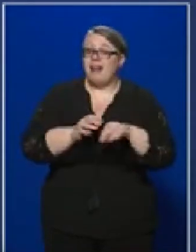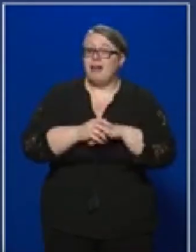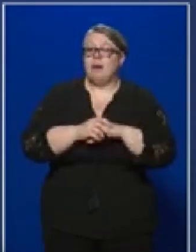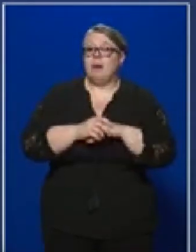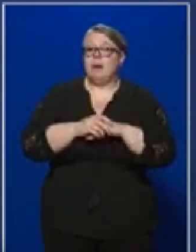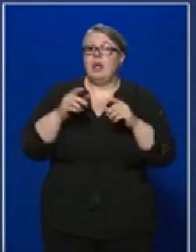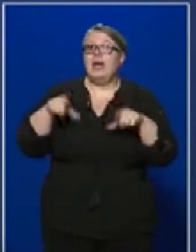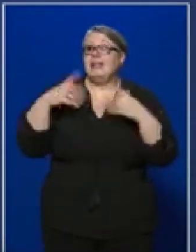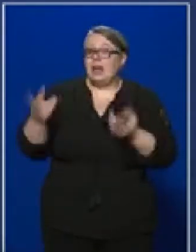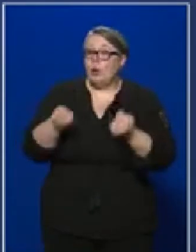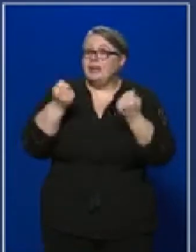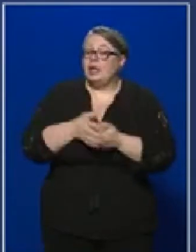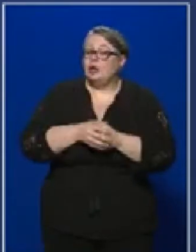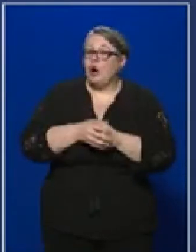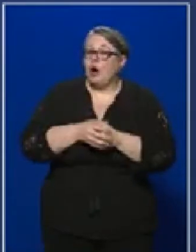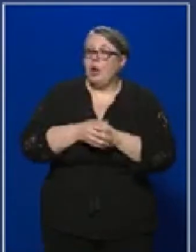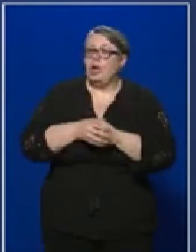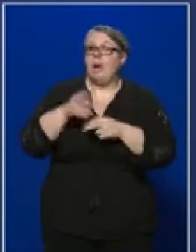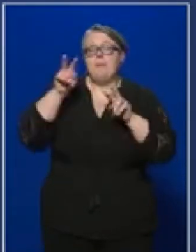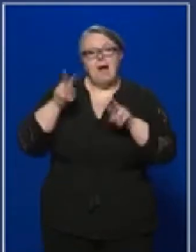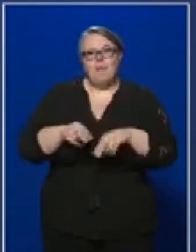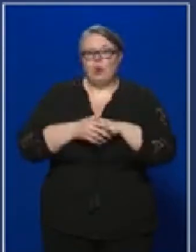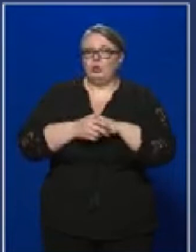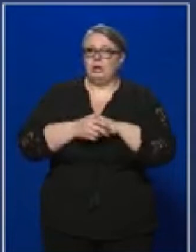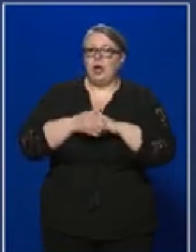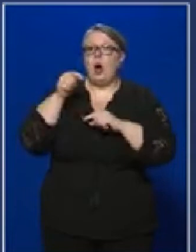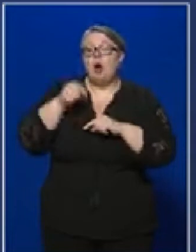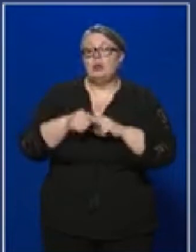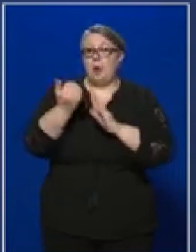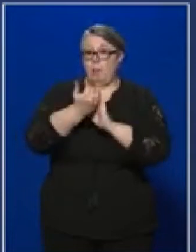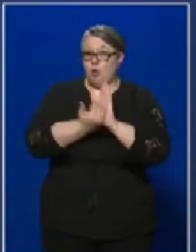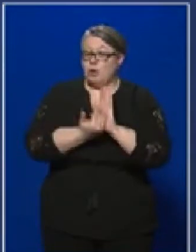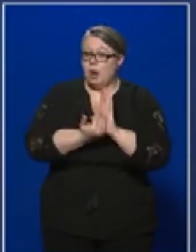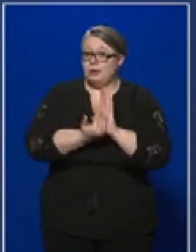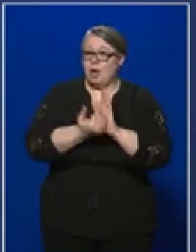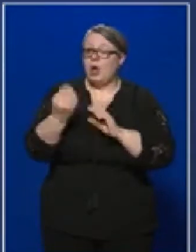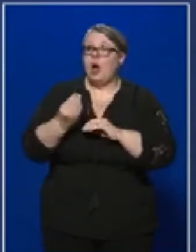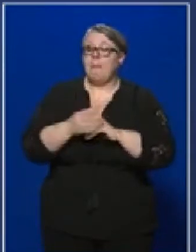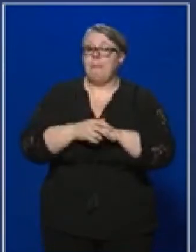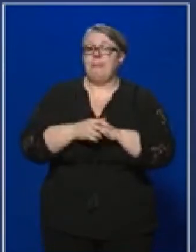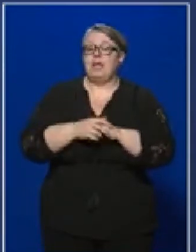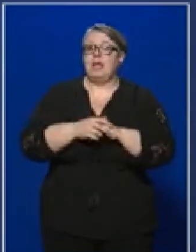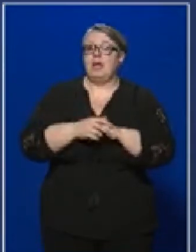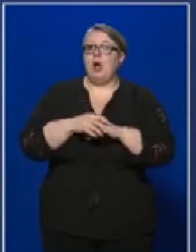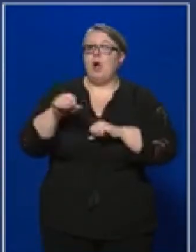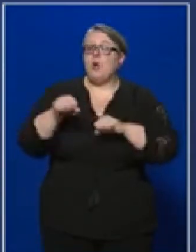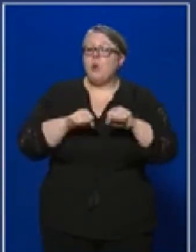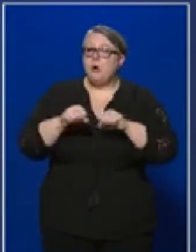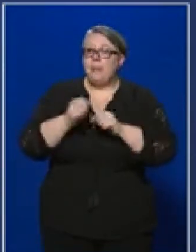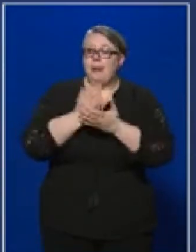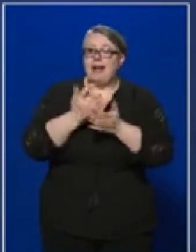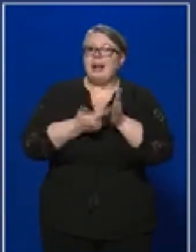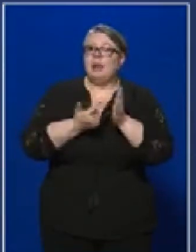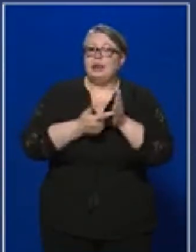létrehozása és megvalósítása annak a programnak, amelyet a kormányzat már